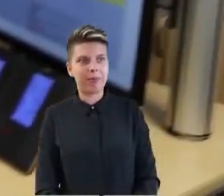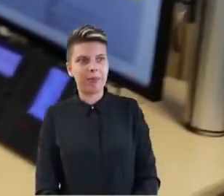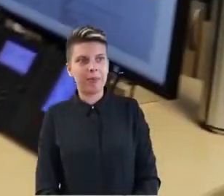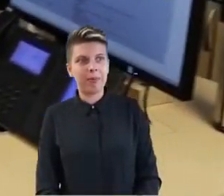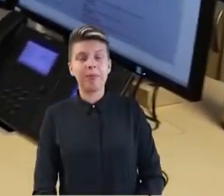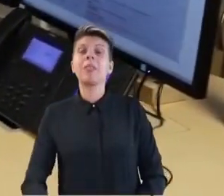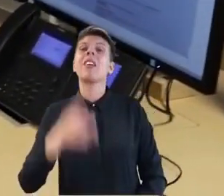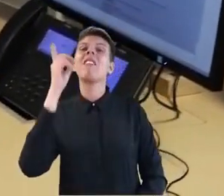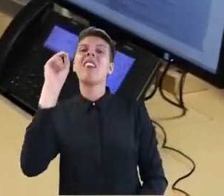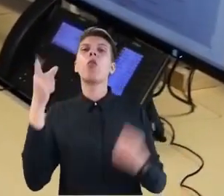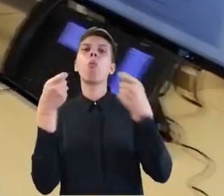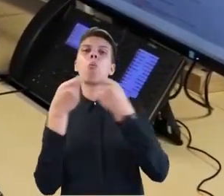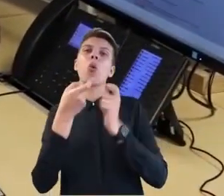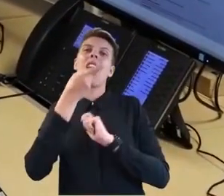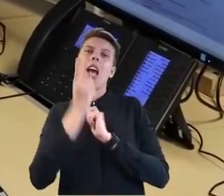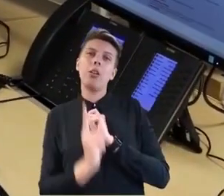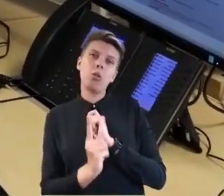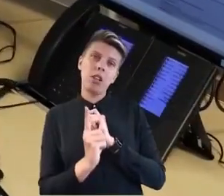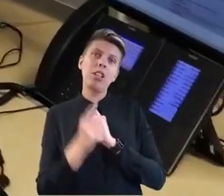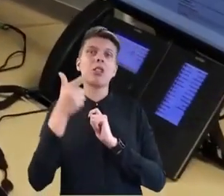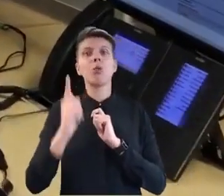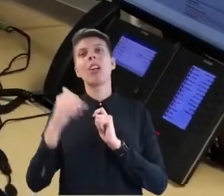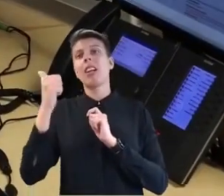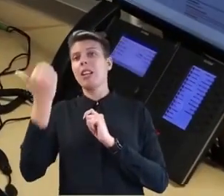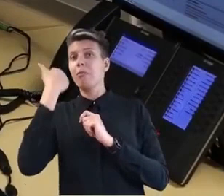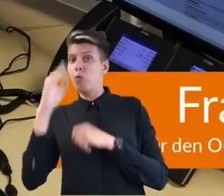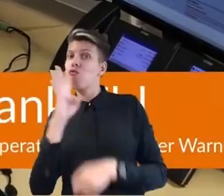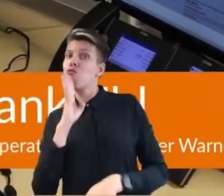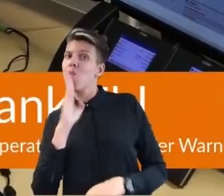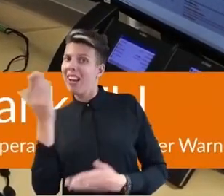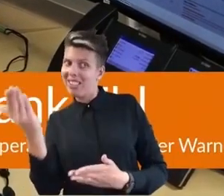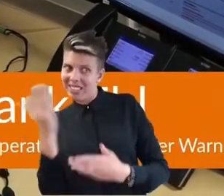100, 201 sprechen Sie, kommen.